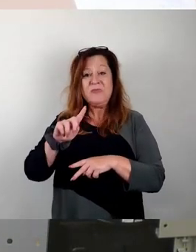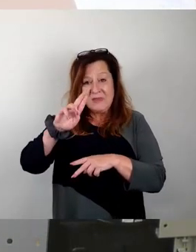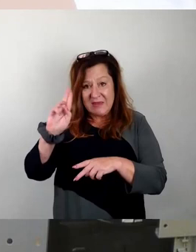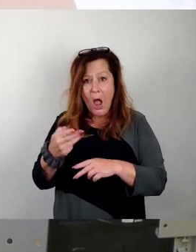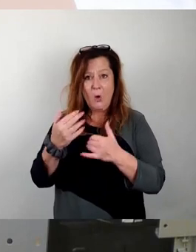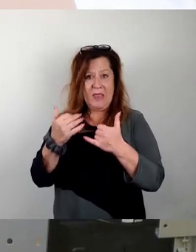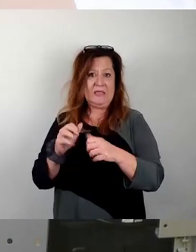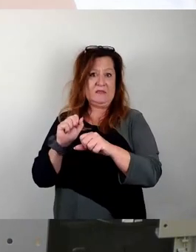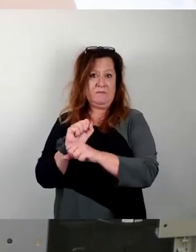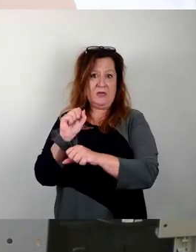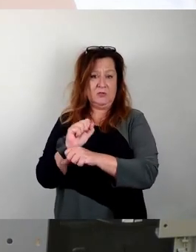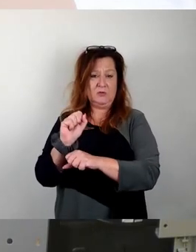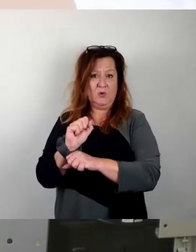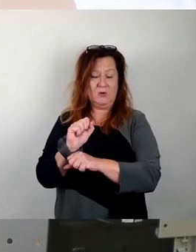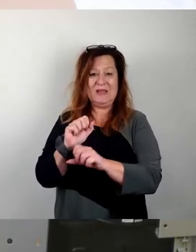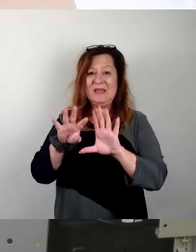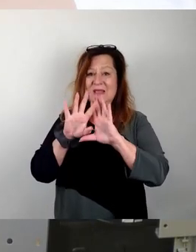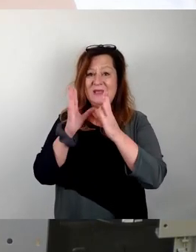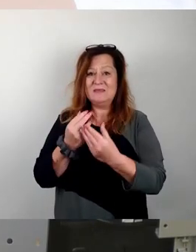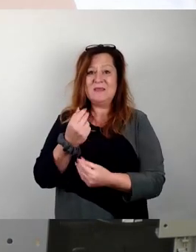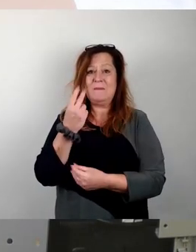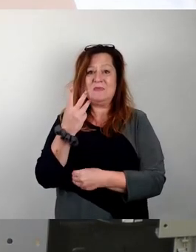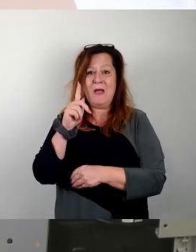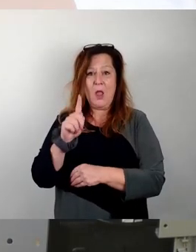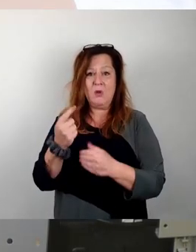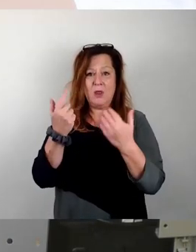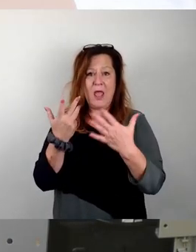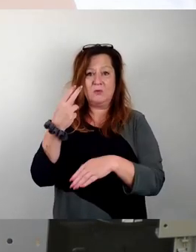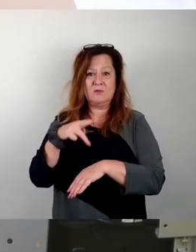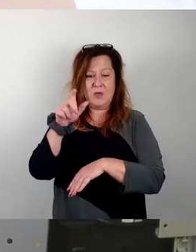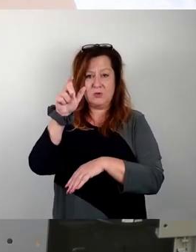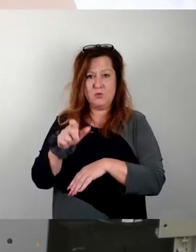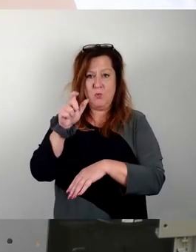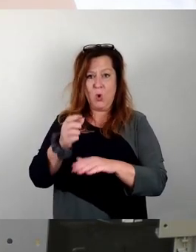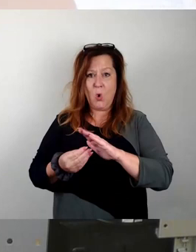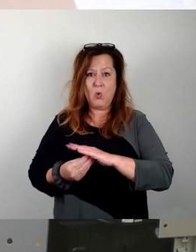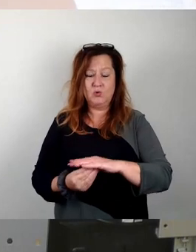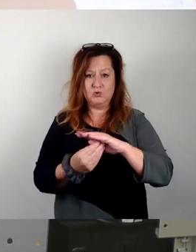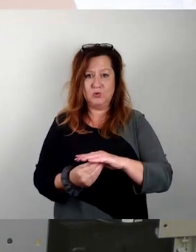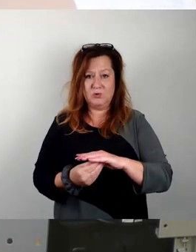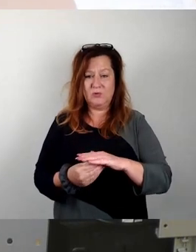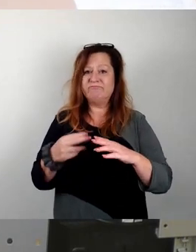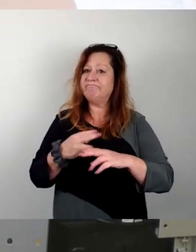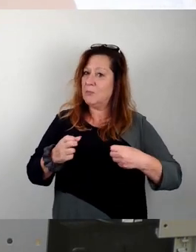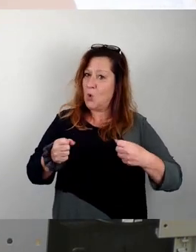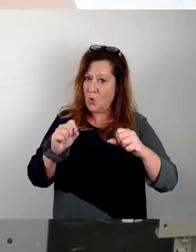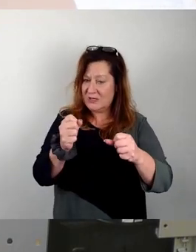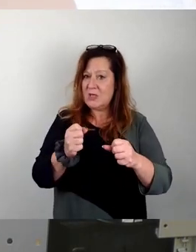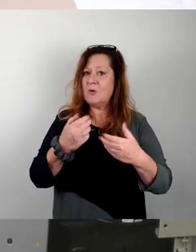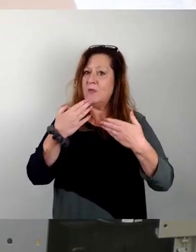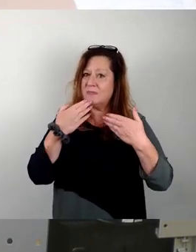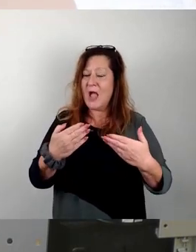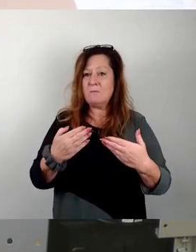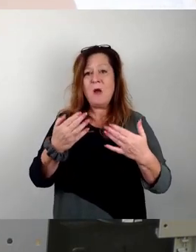Sie wurde von 228 Bürgern unterstützt. Die Initiatoren sind sehr dankbar, dass das Anliegen nun im Stadtrat